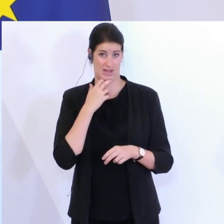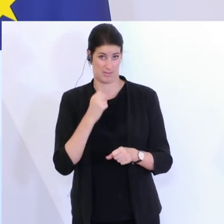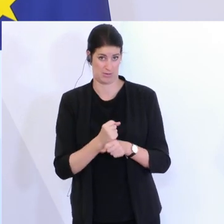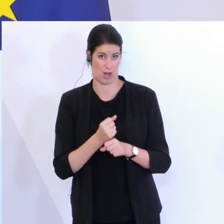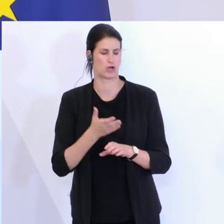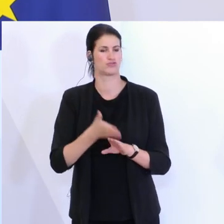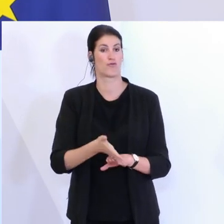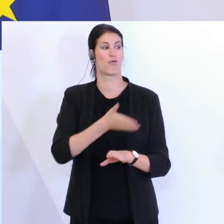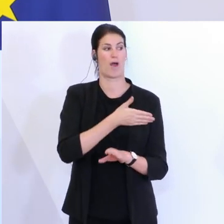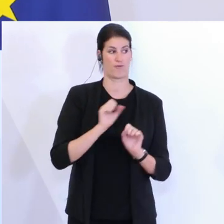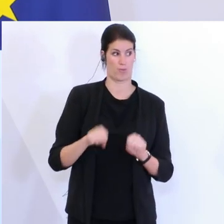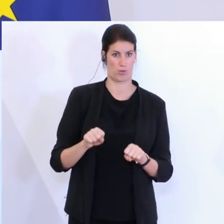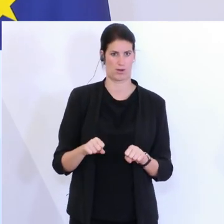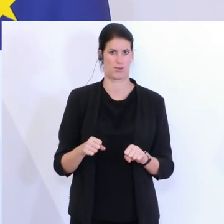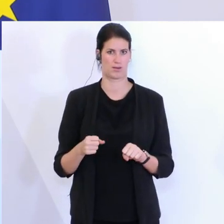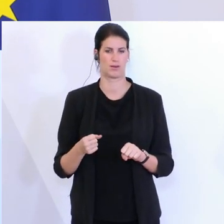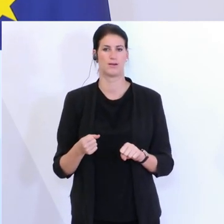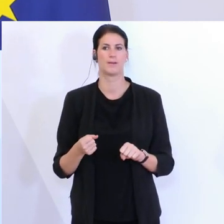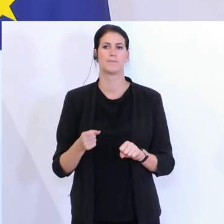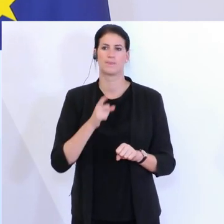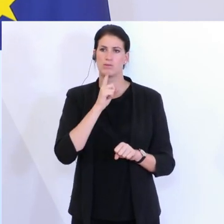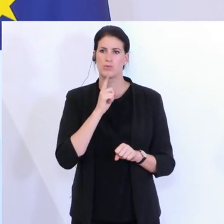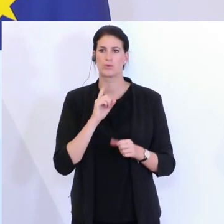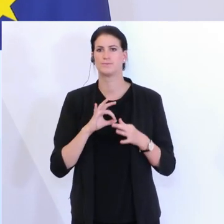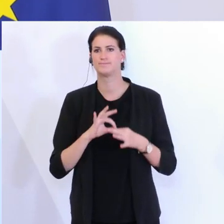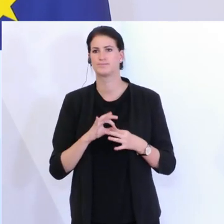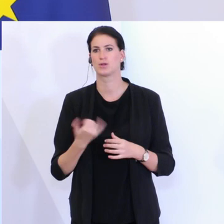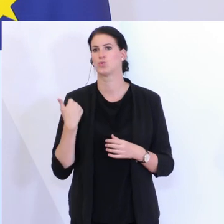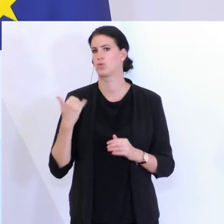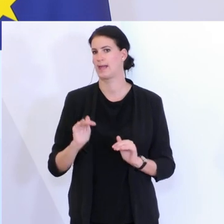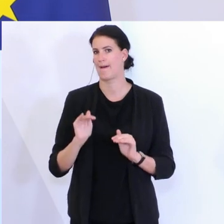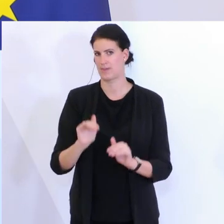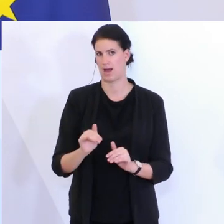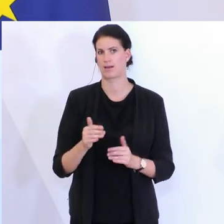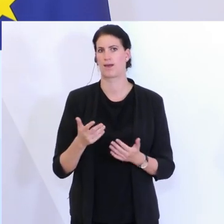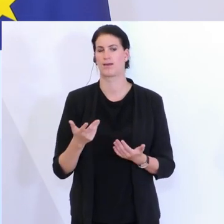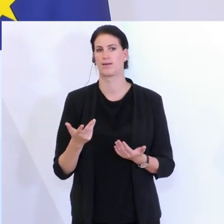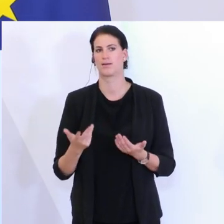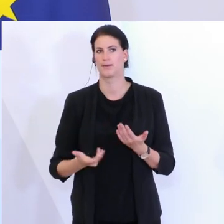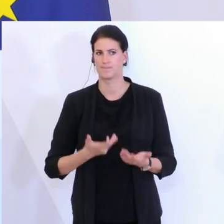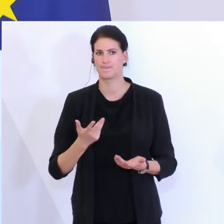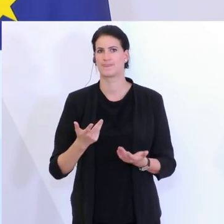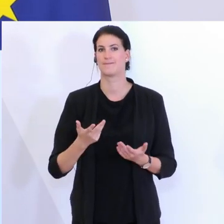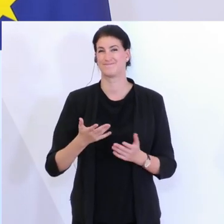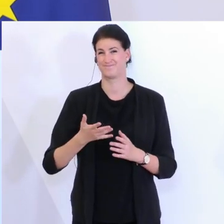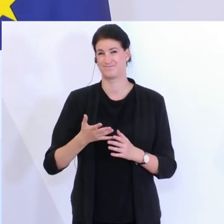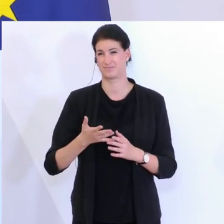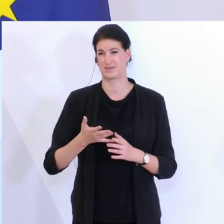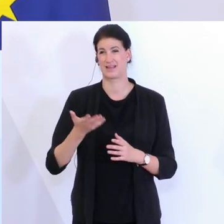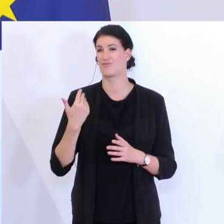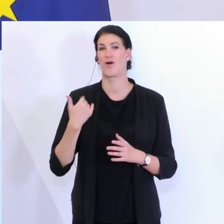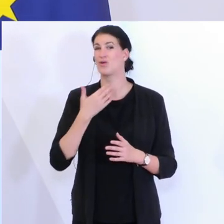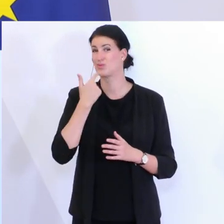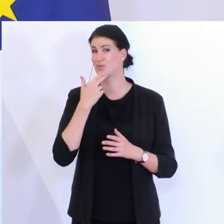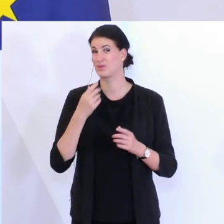mitzumachen. Es ging jetzt noch um jene Jugendherberge, die eventuell da noch nicht im gewerblichen Bereich waren.